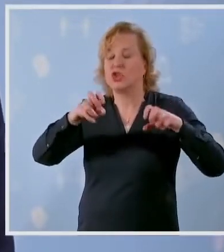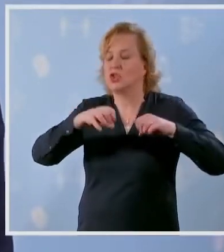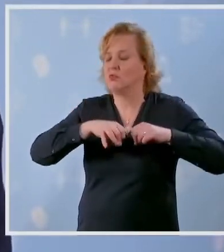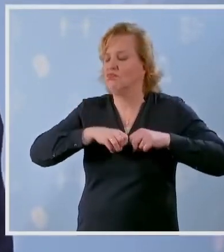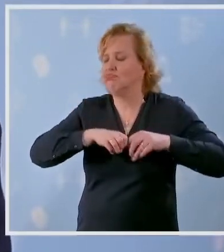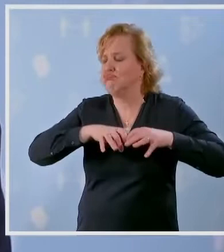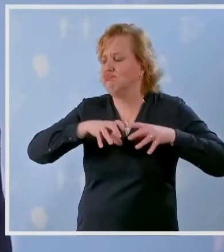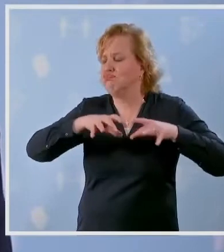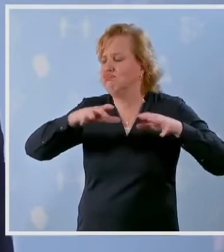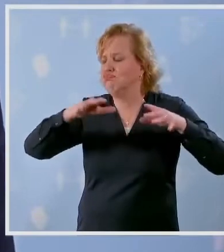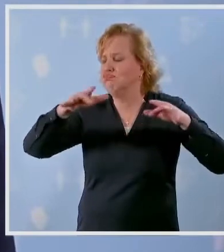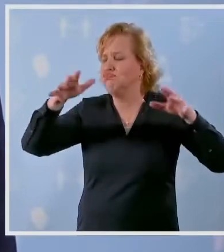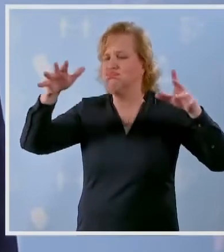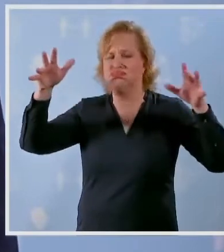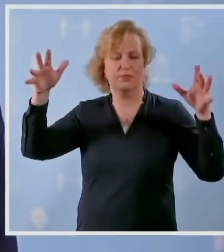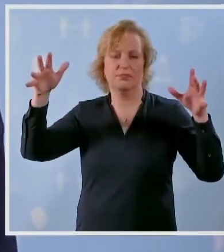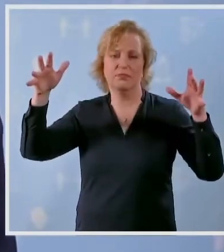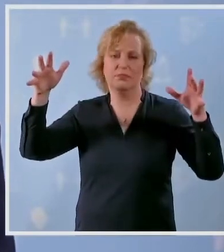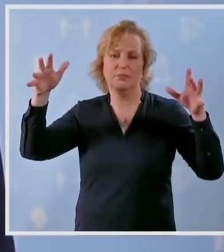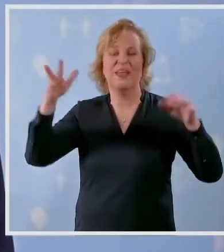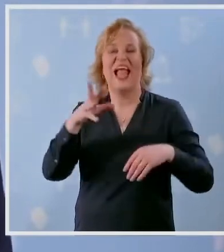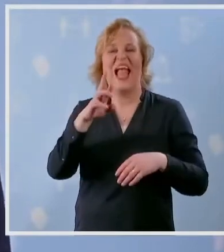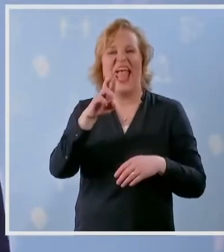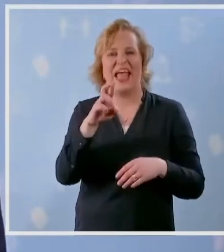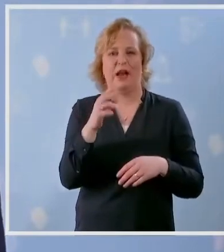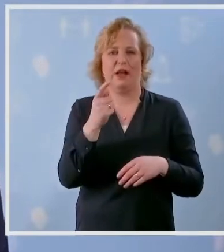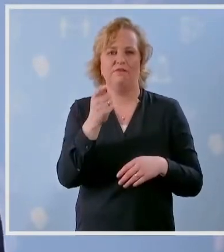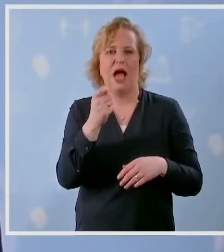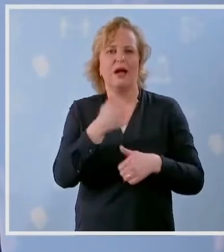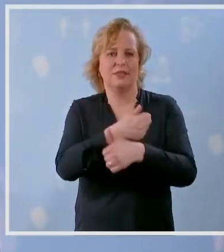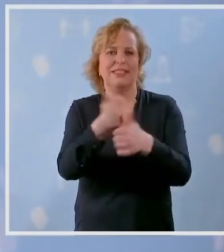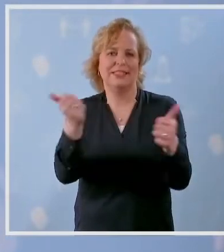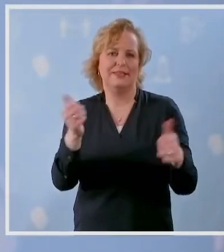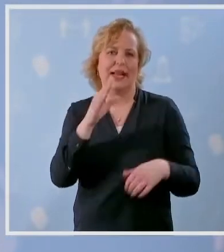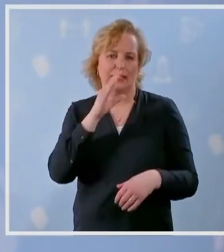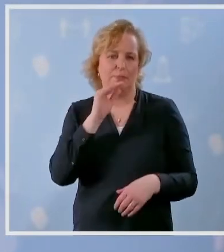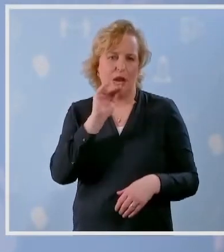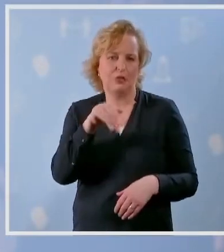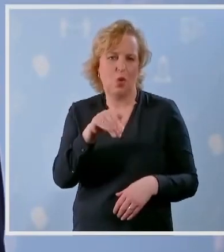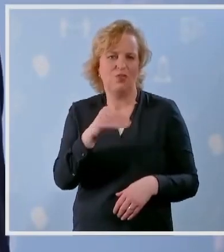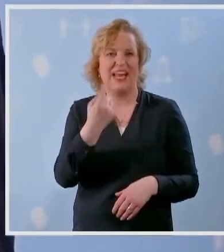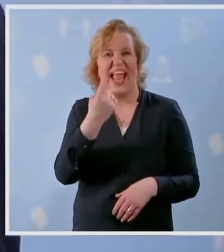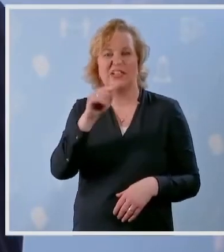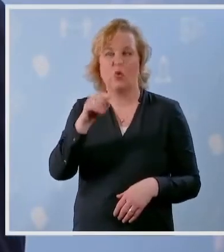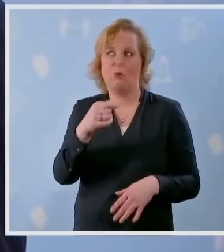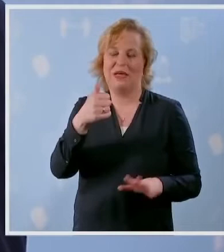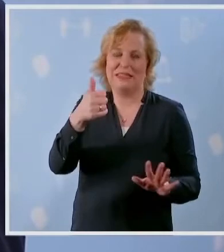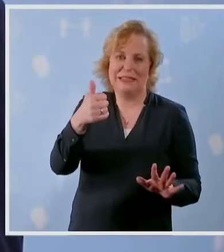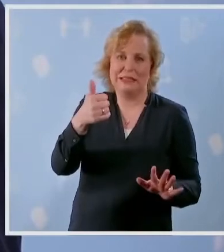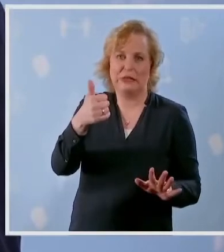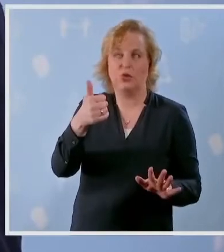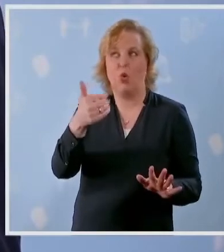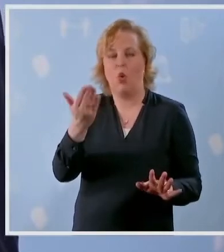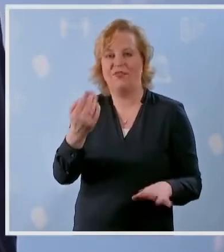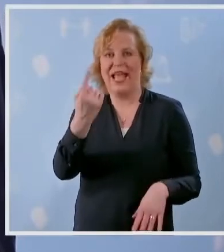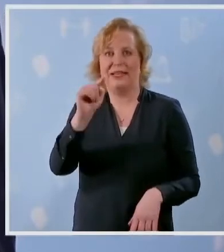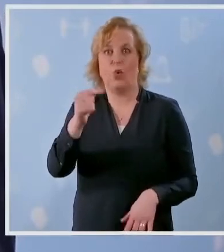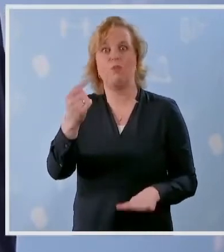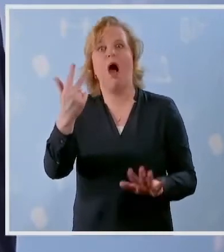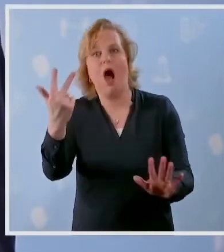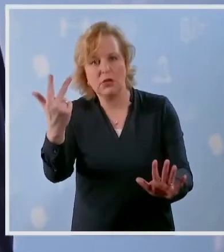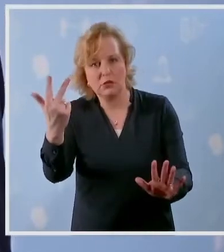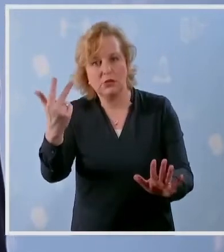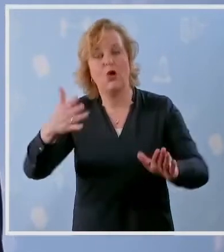het aantal, wijze van spreken, de bekende R-waarde waar iedereen het over heeft. Als de R-waarde 1,6 of 1,8 is, dan heeft een Corona